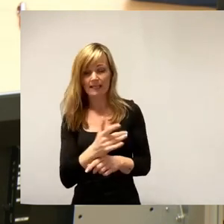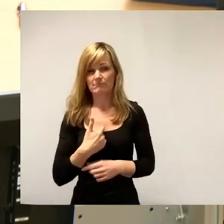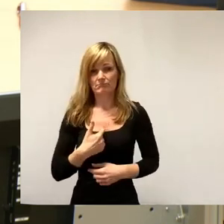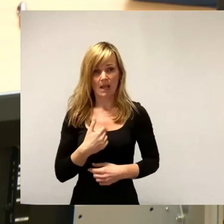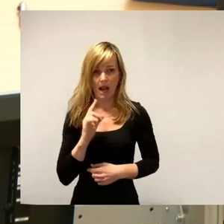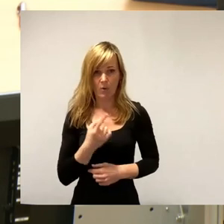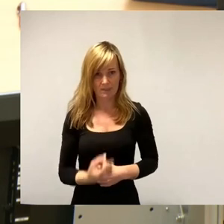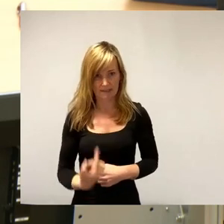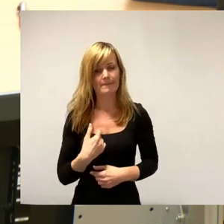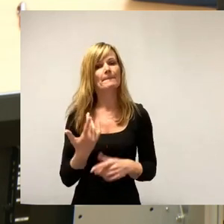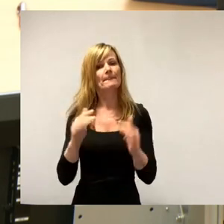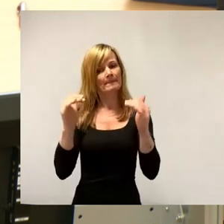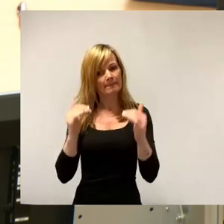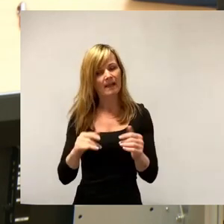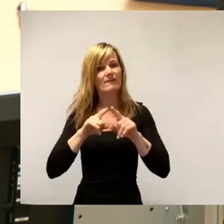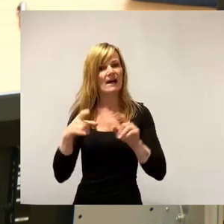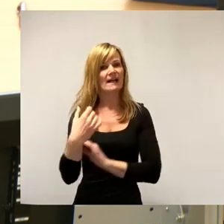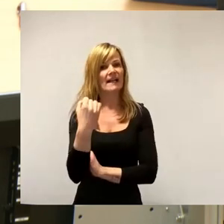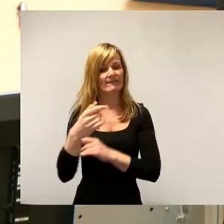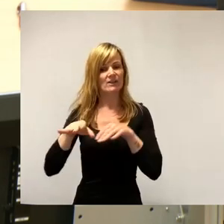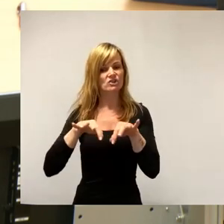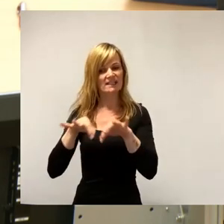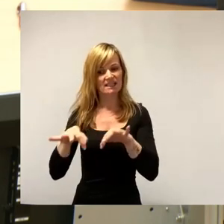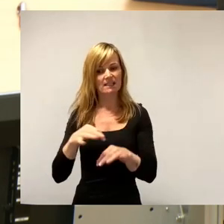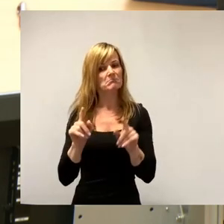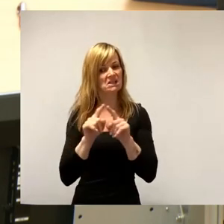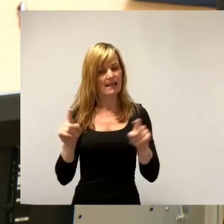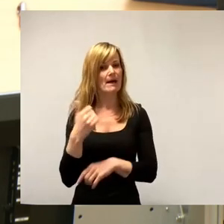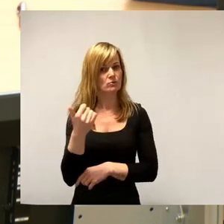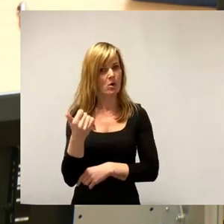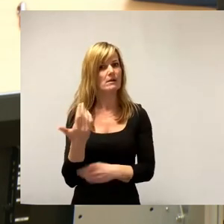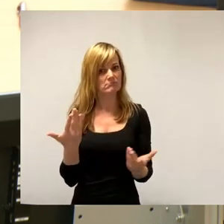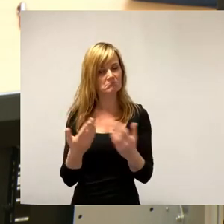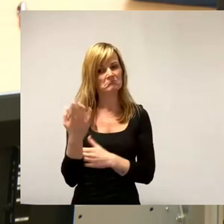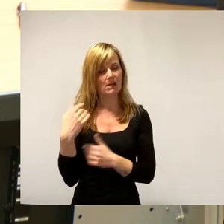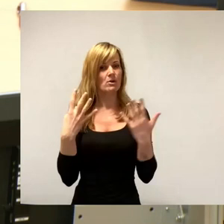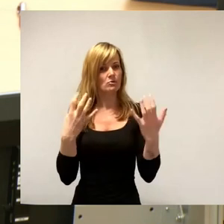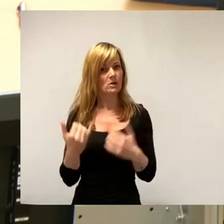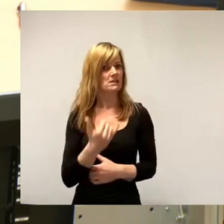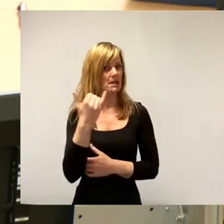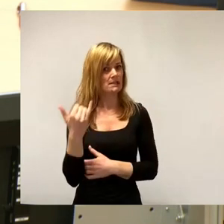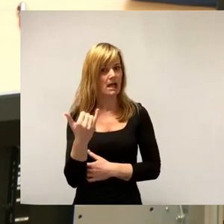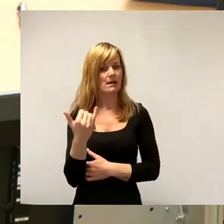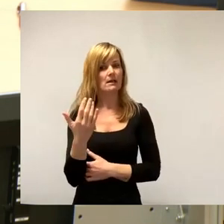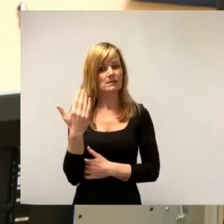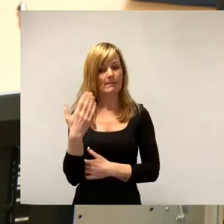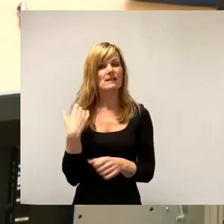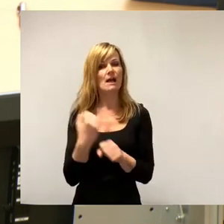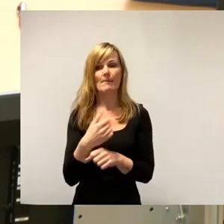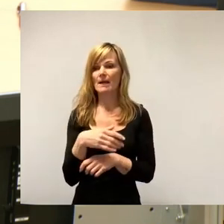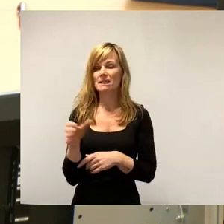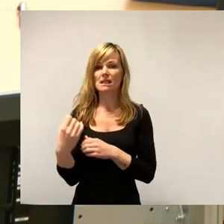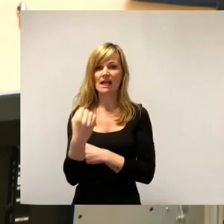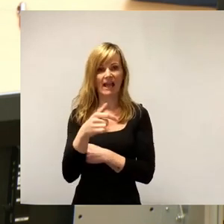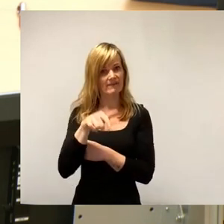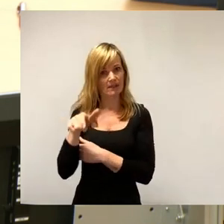Fachkräftestrategie ist ein tolles Thema. den 90er Jahren haben wir im Prinzip Arbeitskräfte gehabt, die im Prinzip zur DDR-Zeit